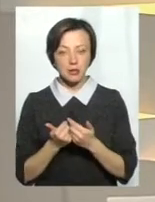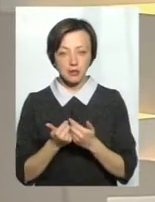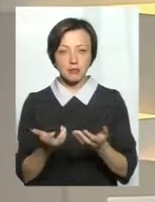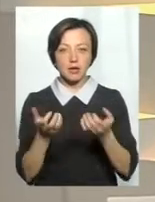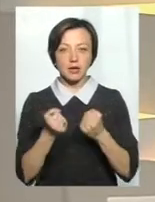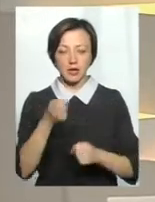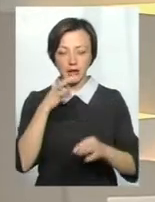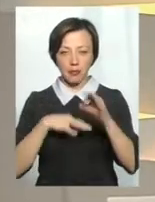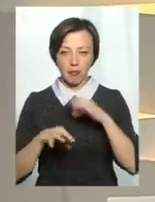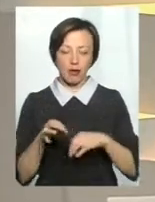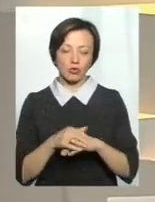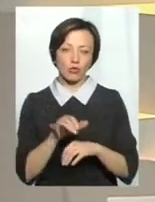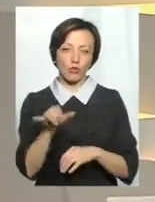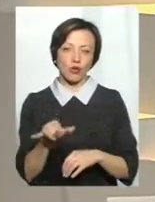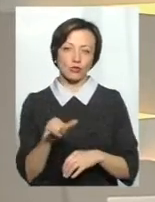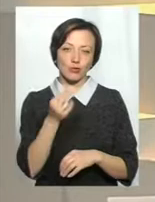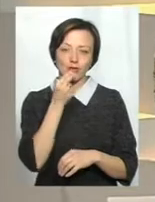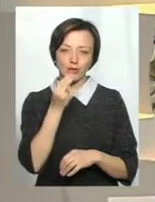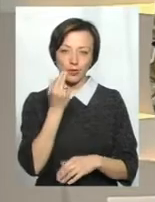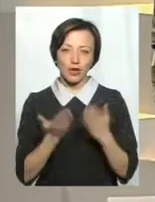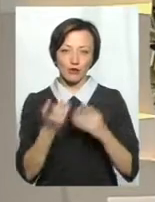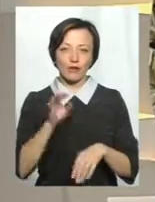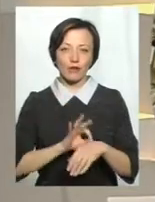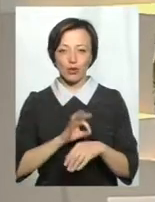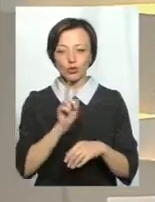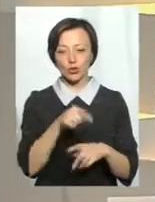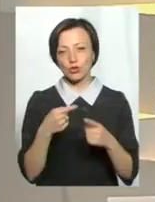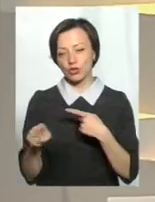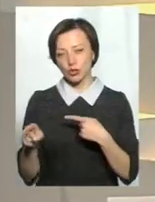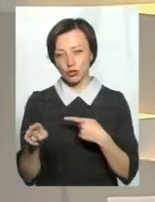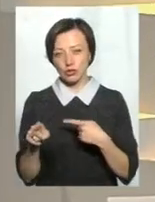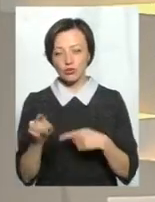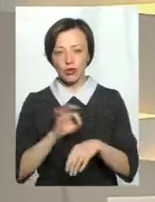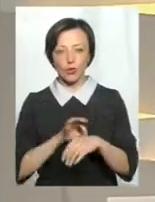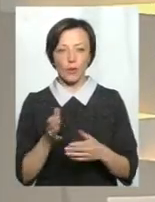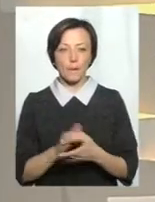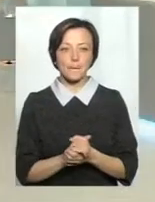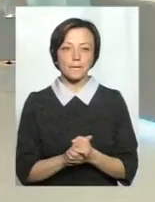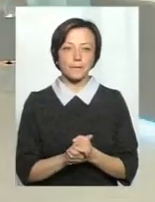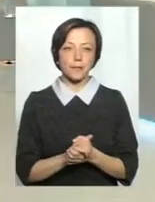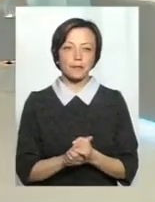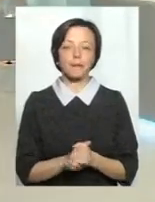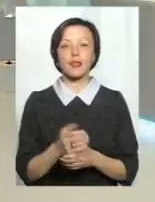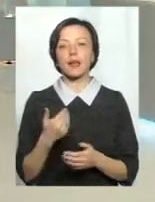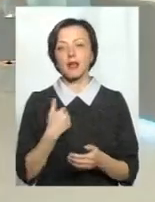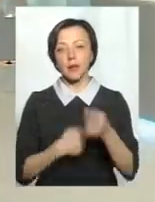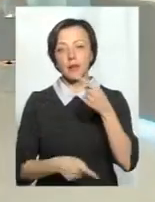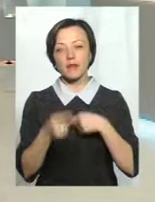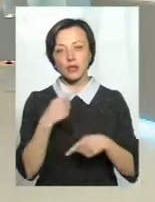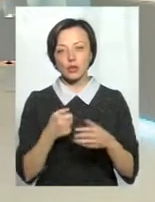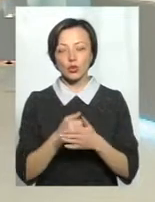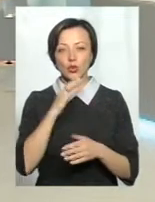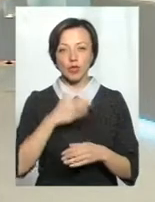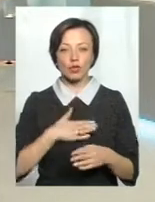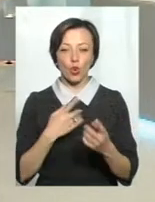пігулок пігулок в вашому раціоні, якщо ви хворієте на ту чи іншу надугу. Пані Бряніславов, повертаючись до